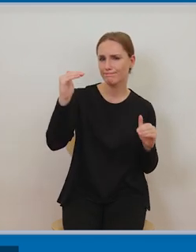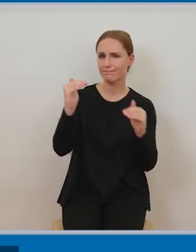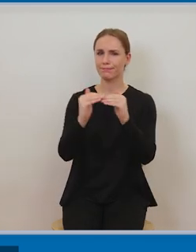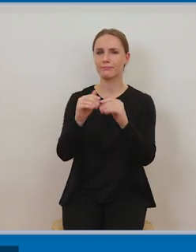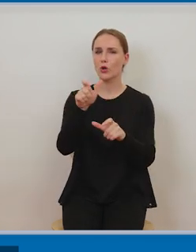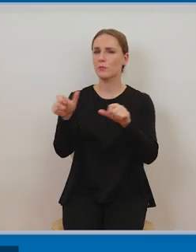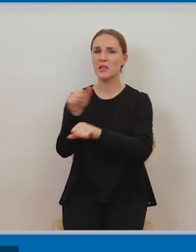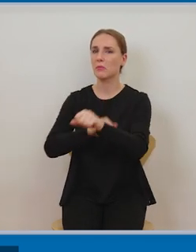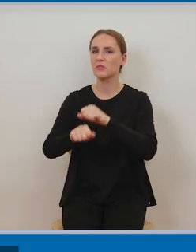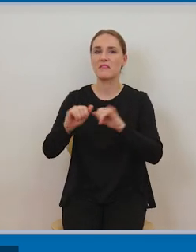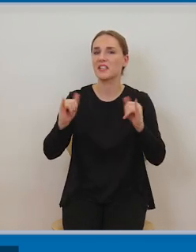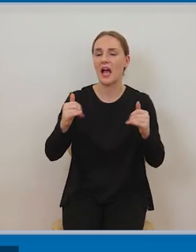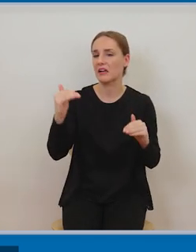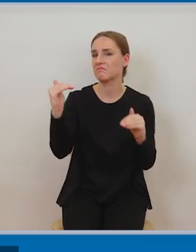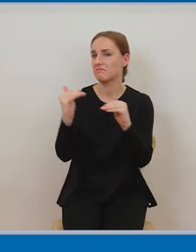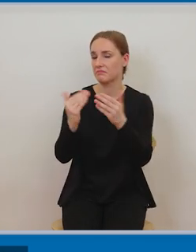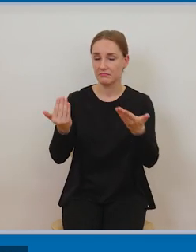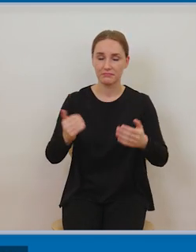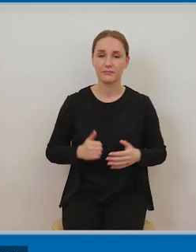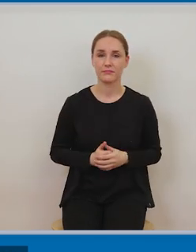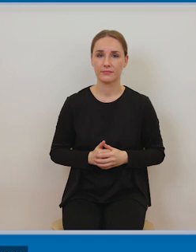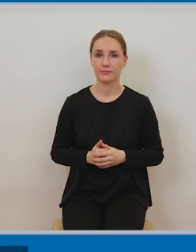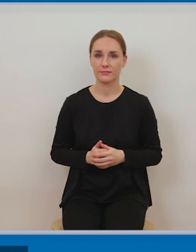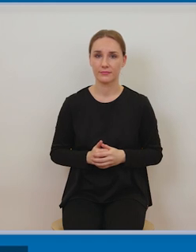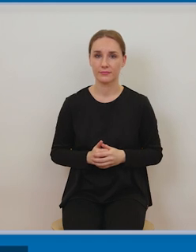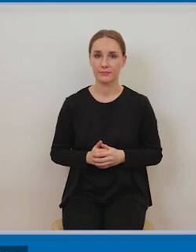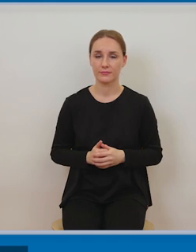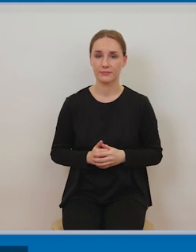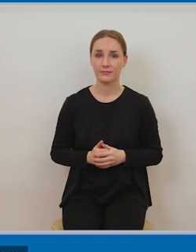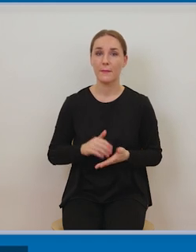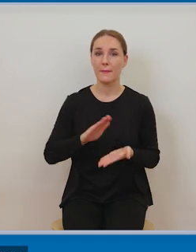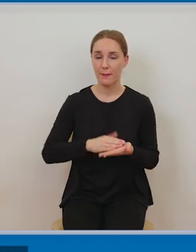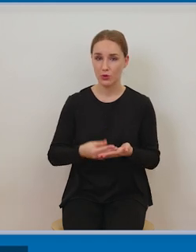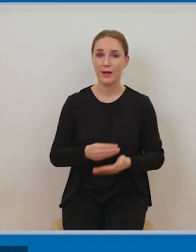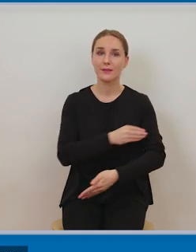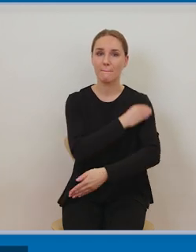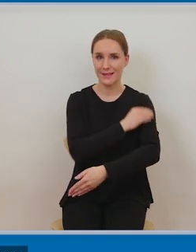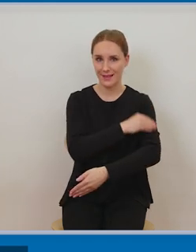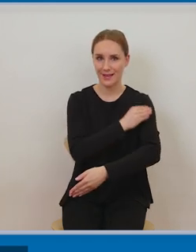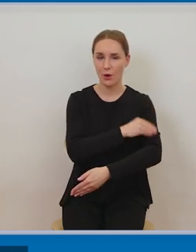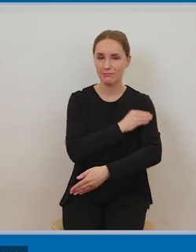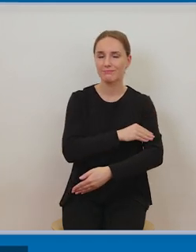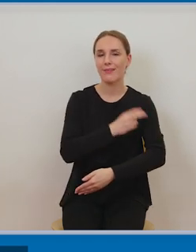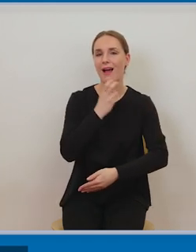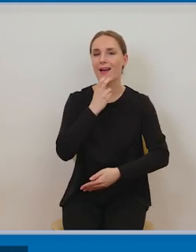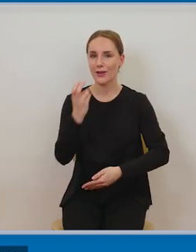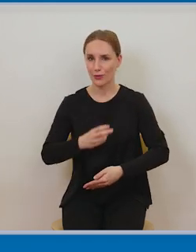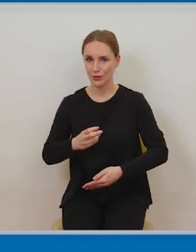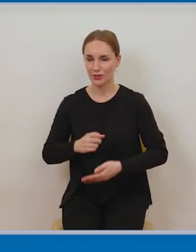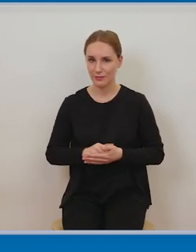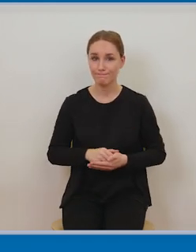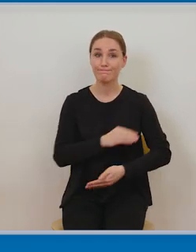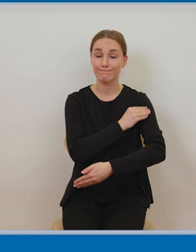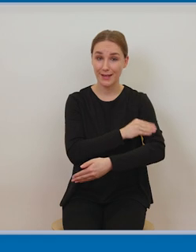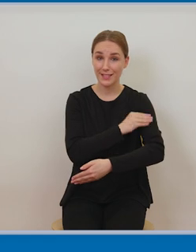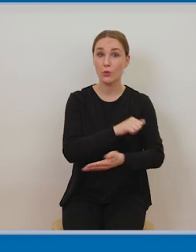odczytanie przez innego rodzaju urządzenia oprogramowania, takie, które są dostosowane dla potrzeb osób z niepełnosprawnością,